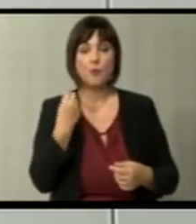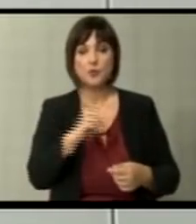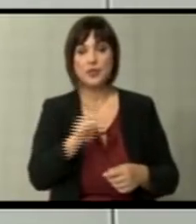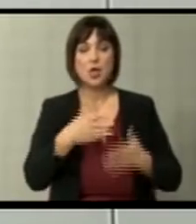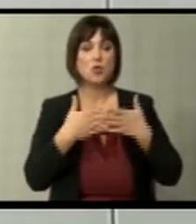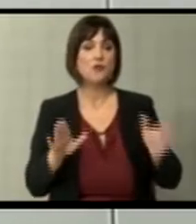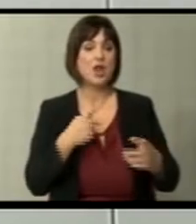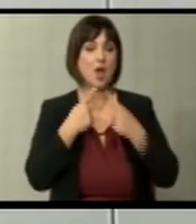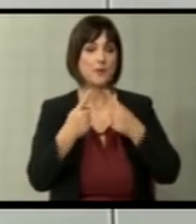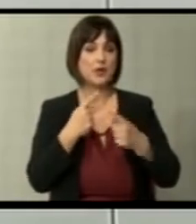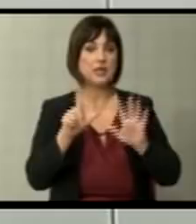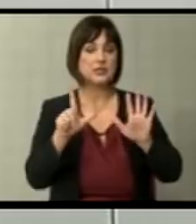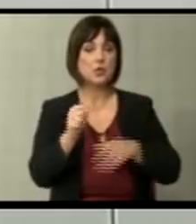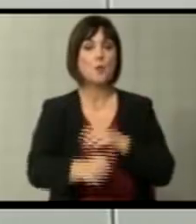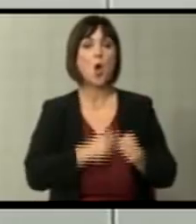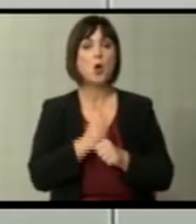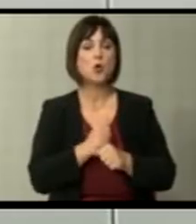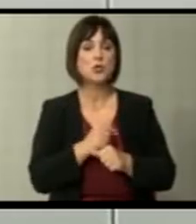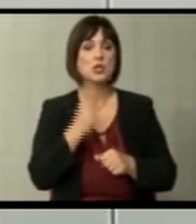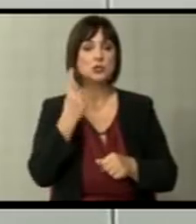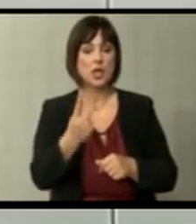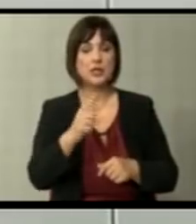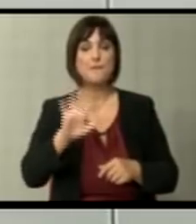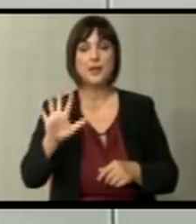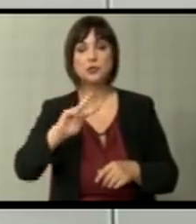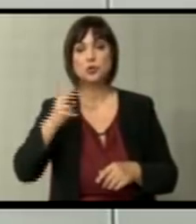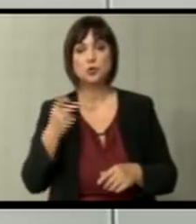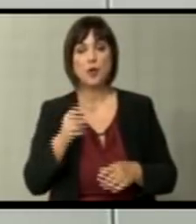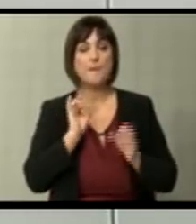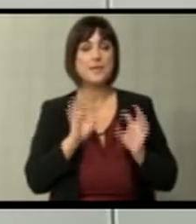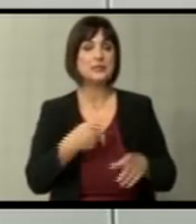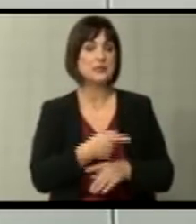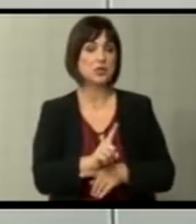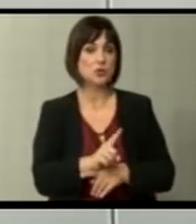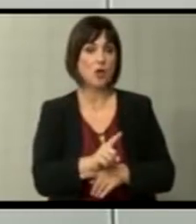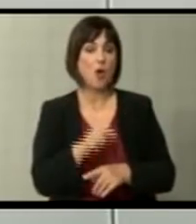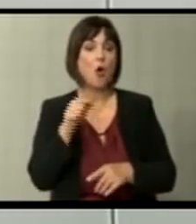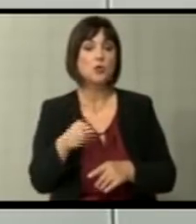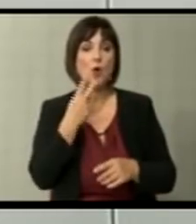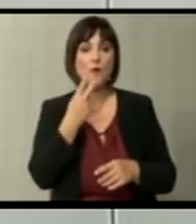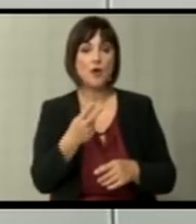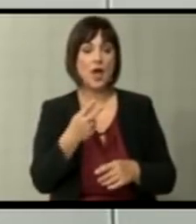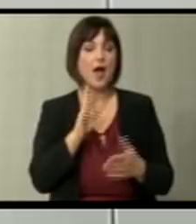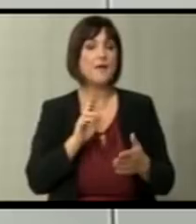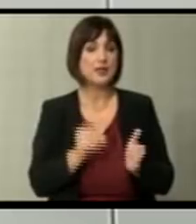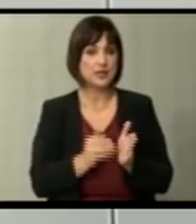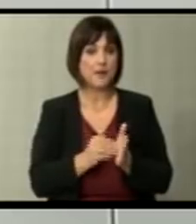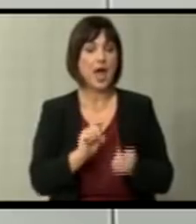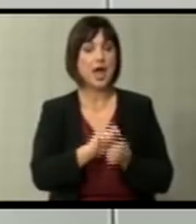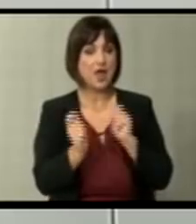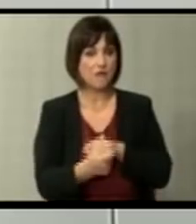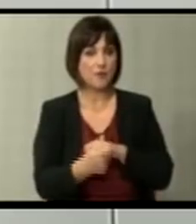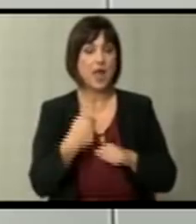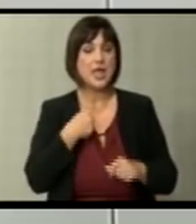преговорите. Седом години, со едните пет години, со другите без ефект. Значи, од тој аспект реално треба реформа.